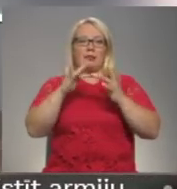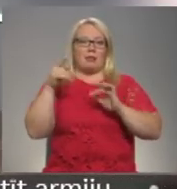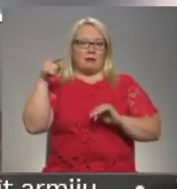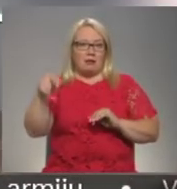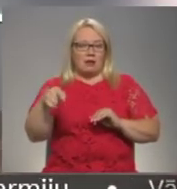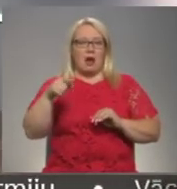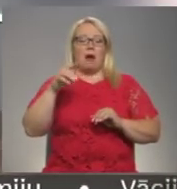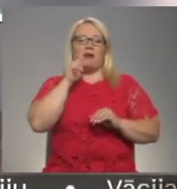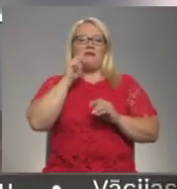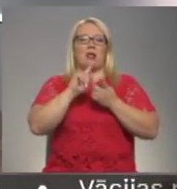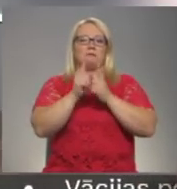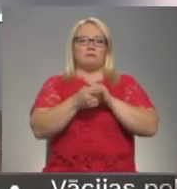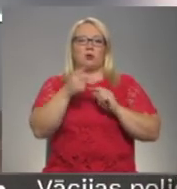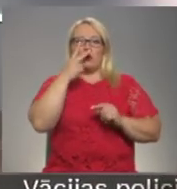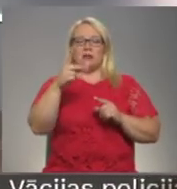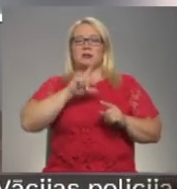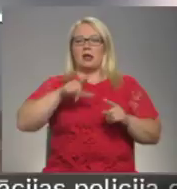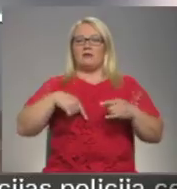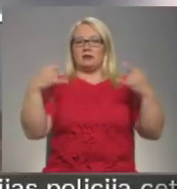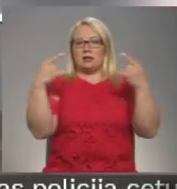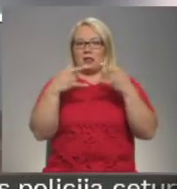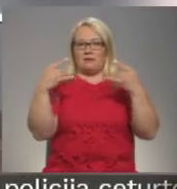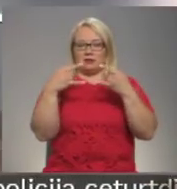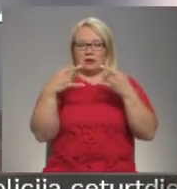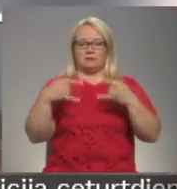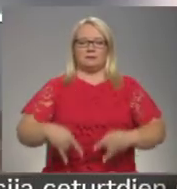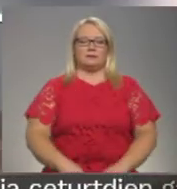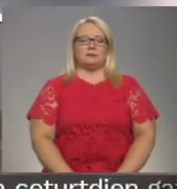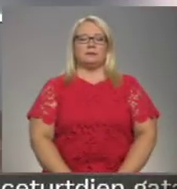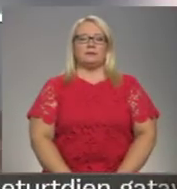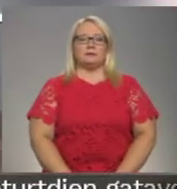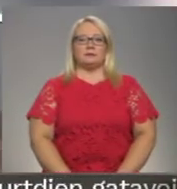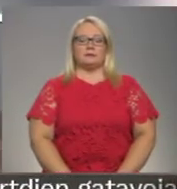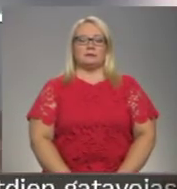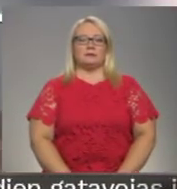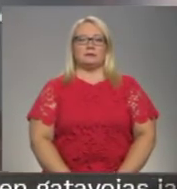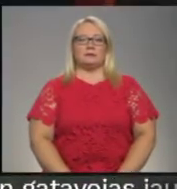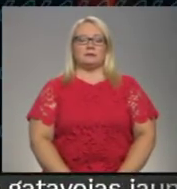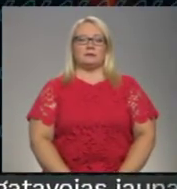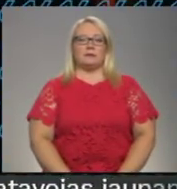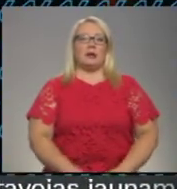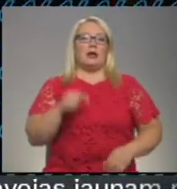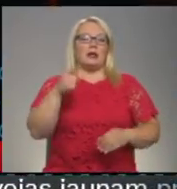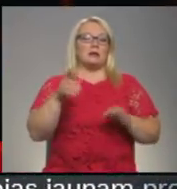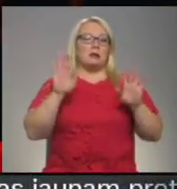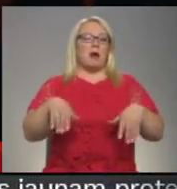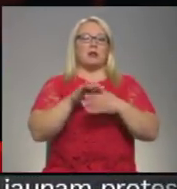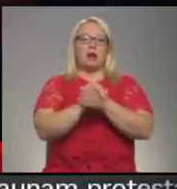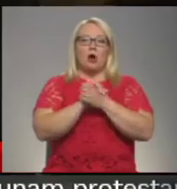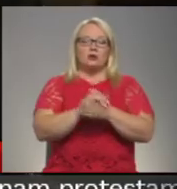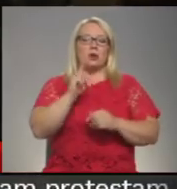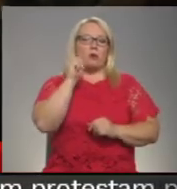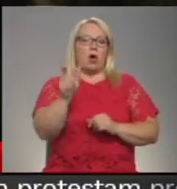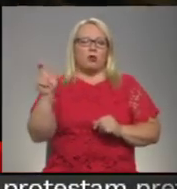tīklos, bet ar laiku to varēs redzēt arī Latvijas televīzijas ēterā vairāk stāsts Lindbērs. Tas ir par draudzību